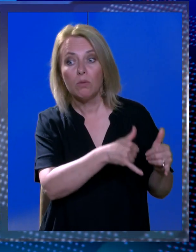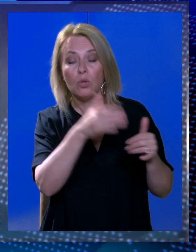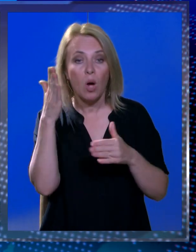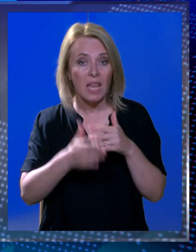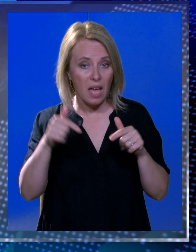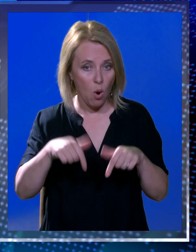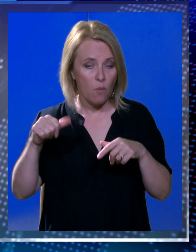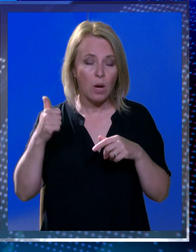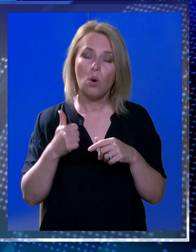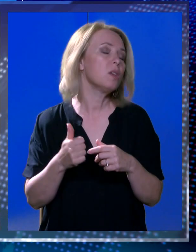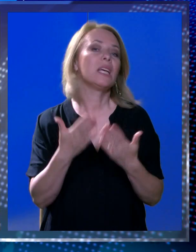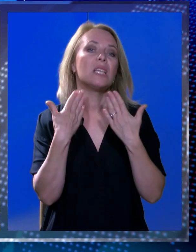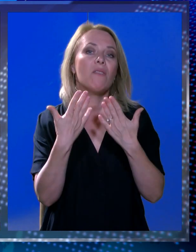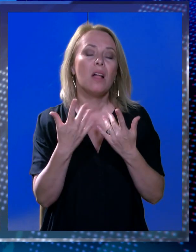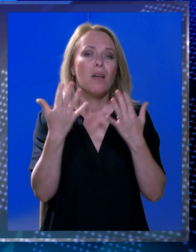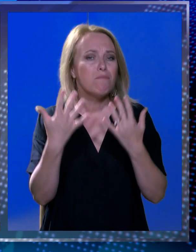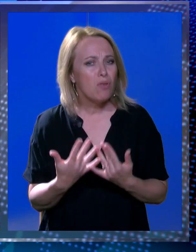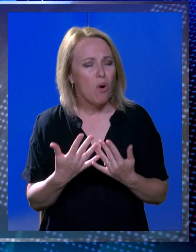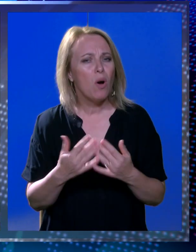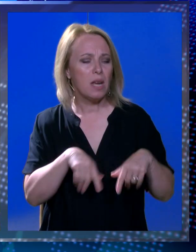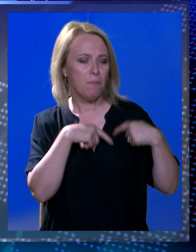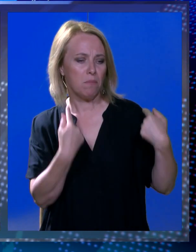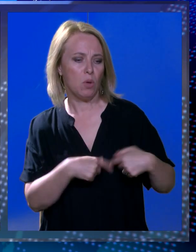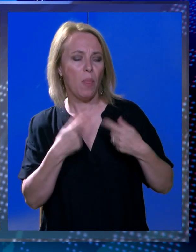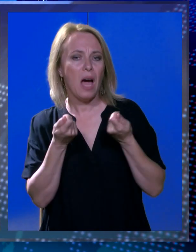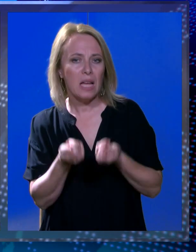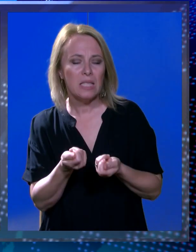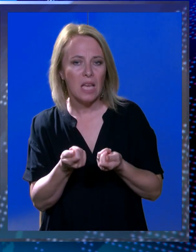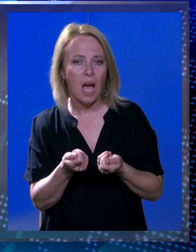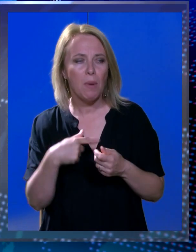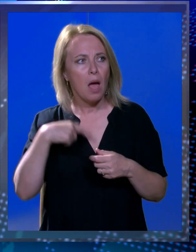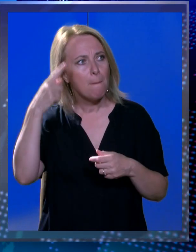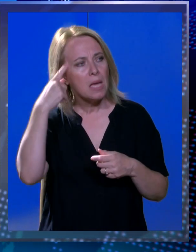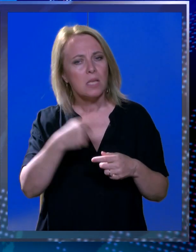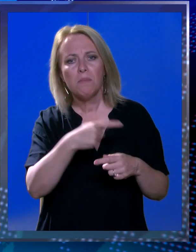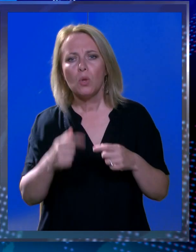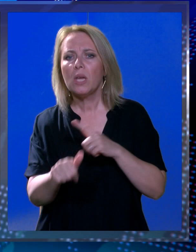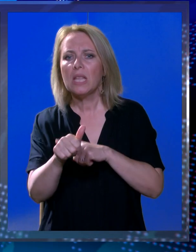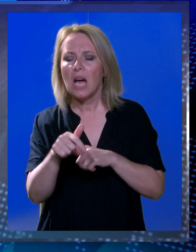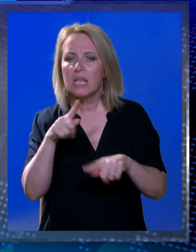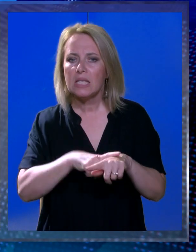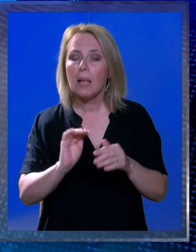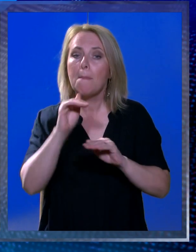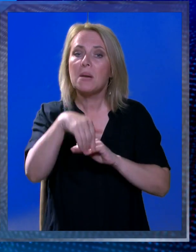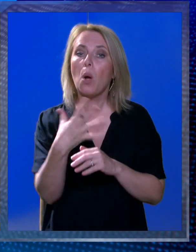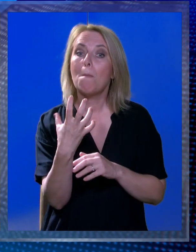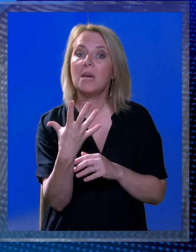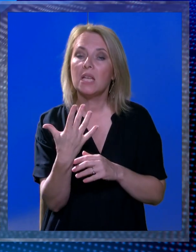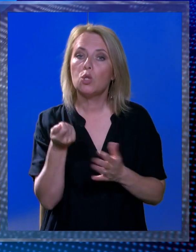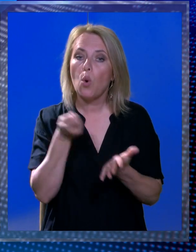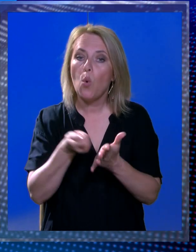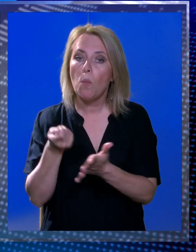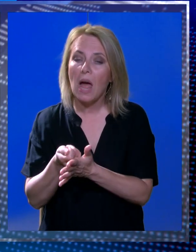ove godine. I evo, zahvaljujući brojnim donacijama, mislim da ih je bilo do 11 sati preko 500 uplata,